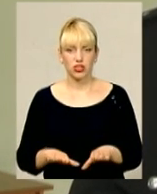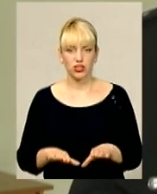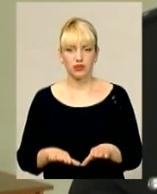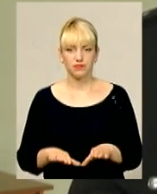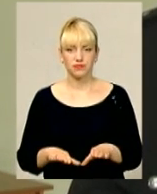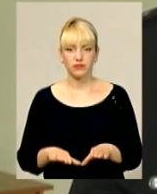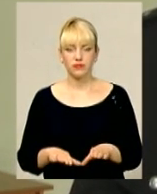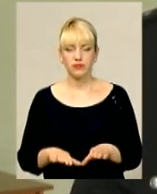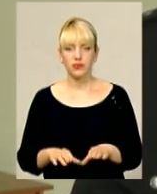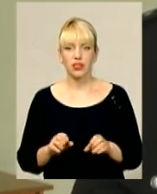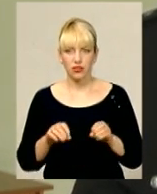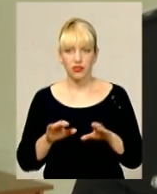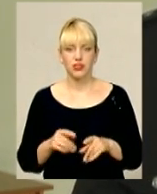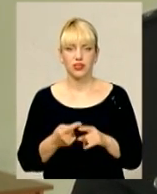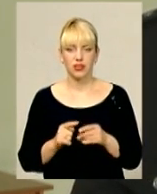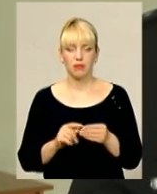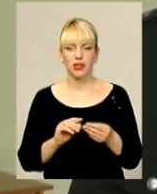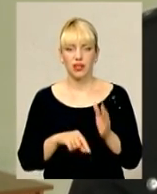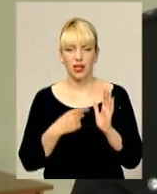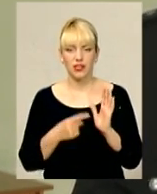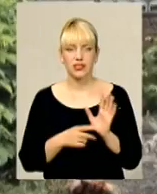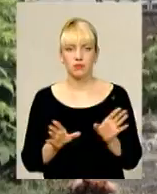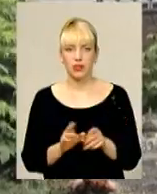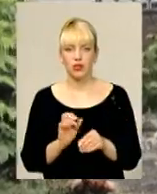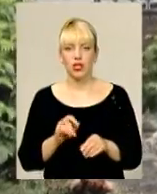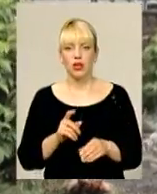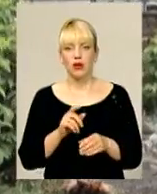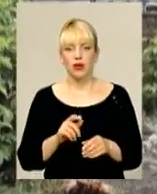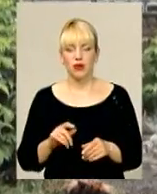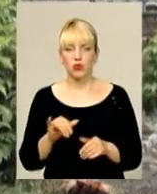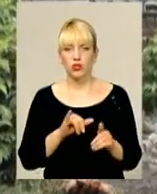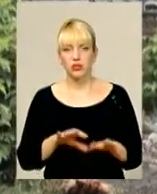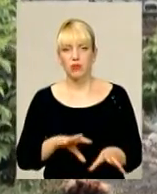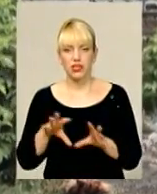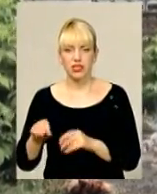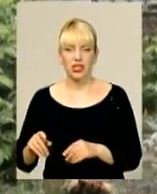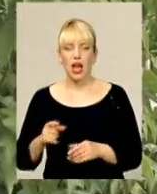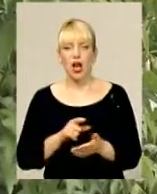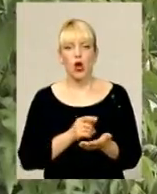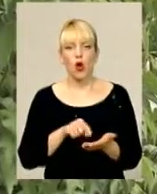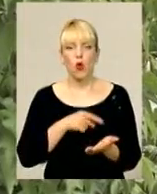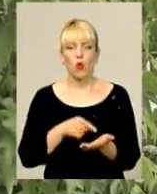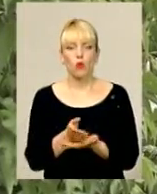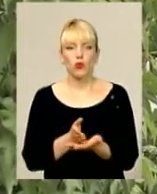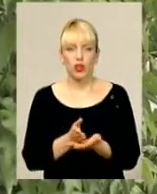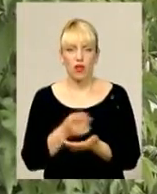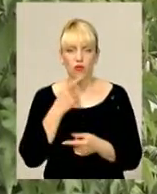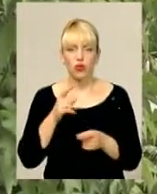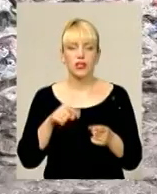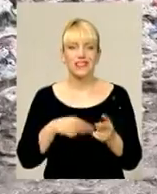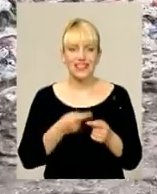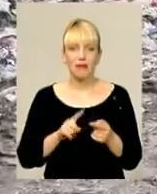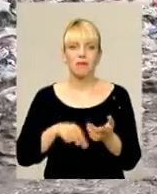вирішити це питання, спільно поселити їх. Тим часом комунальники прогнозують, містечко існуватиме,